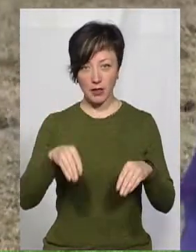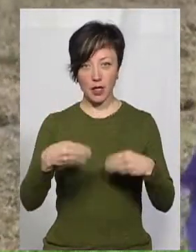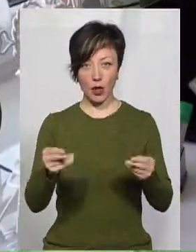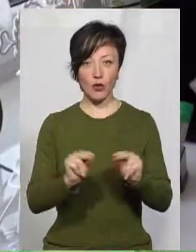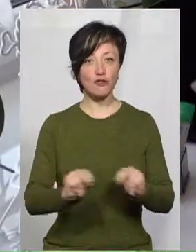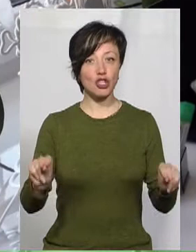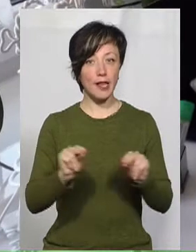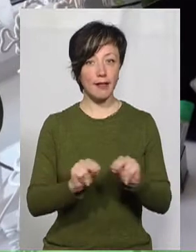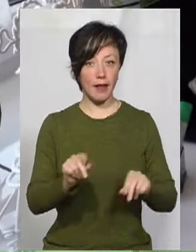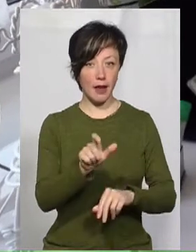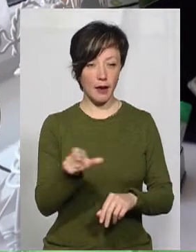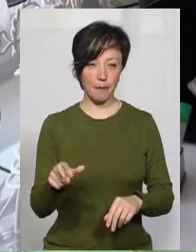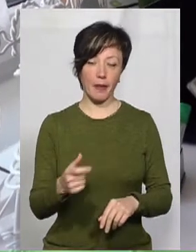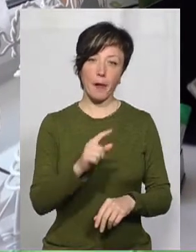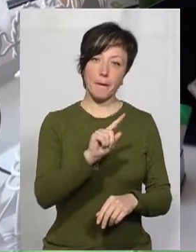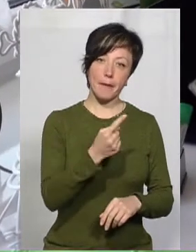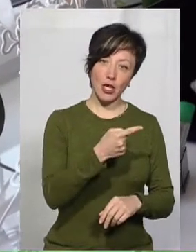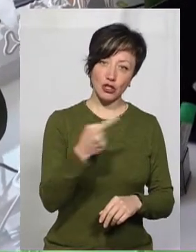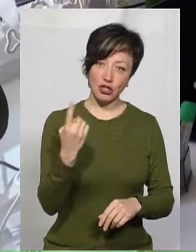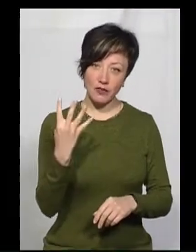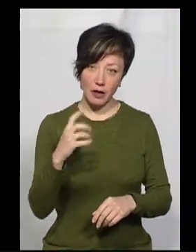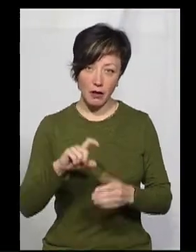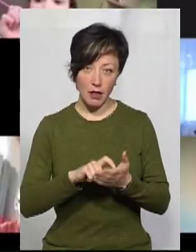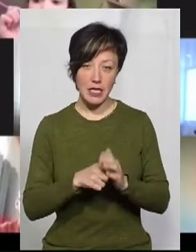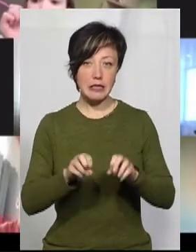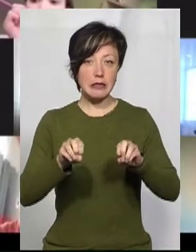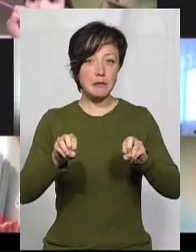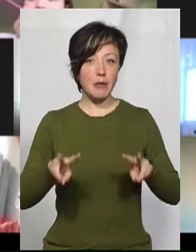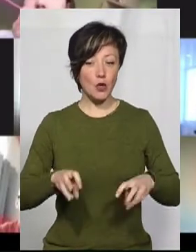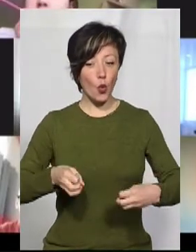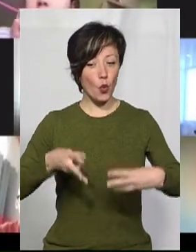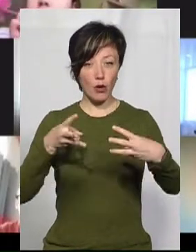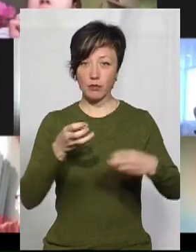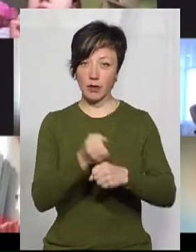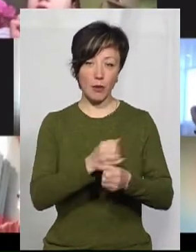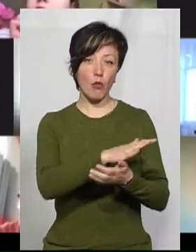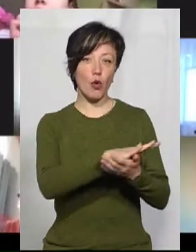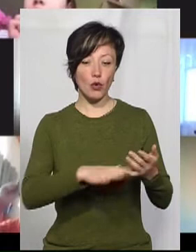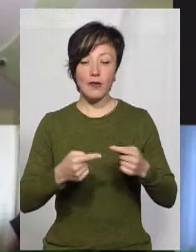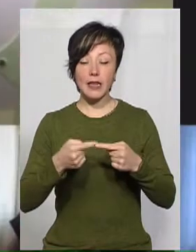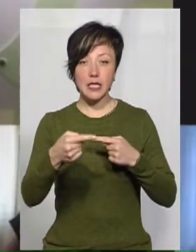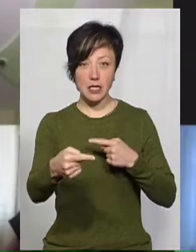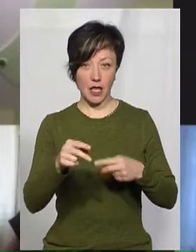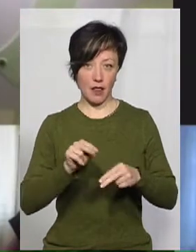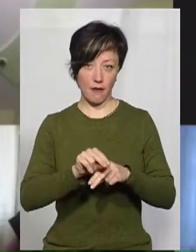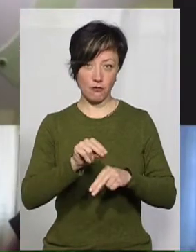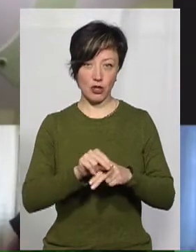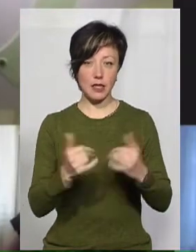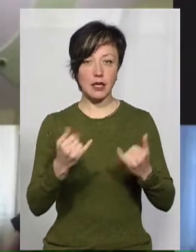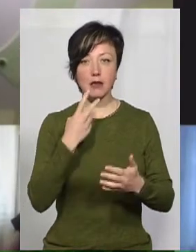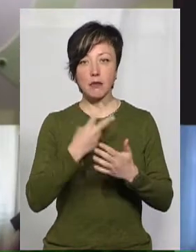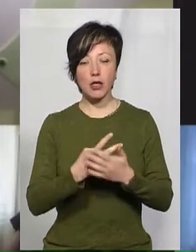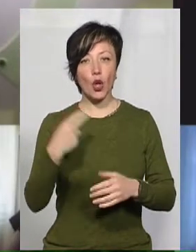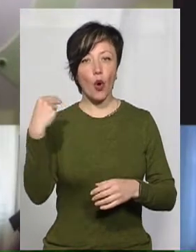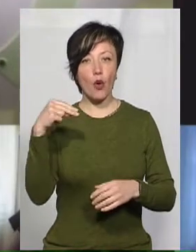вчителі. Для учнів перших-четвертих класів спеціальних уроків не розробляли. Вони продовжують дистанційне навчання. Зараз ви бачите урок